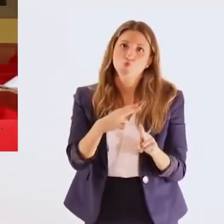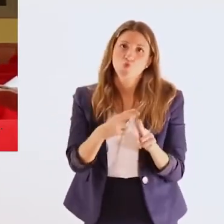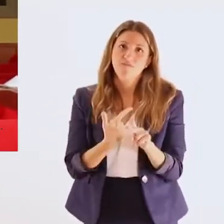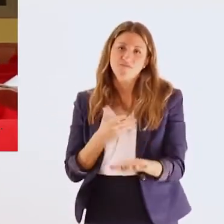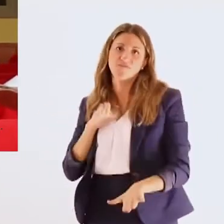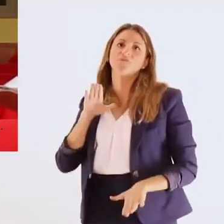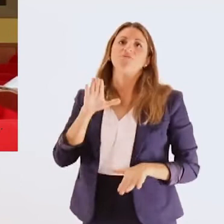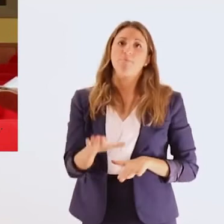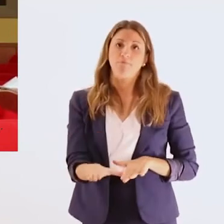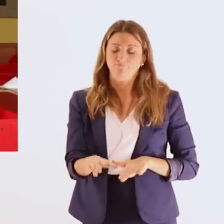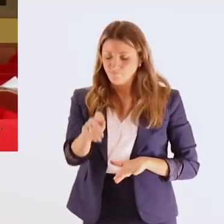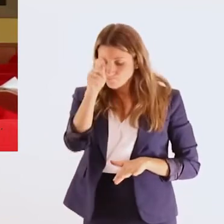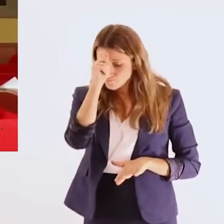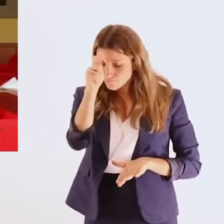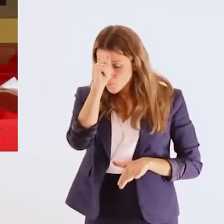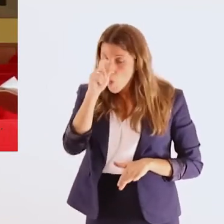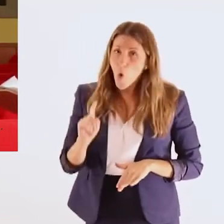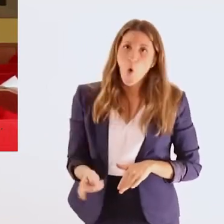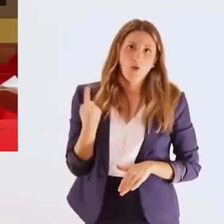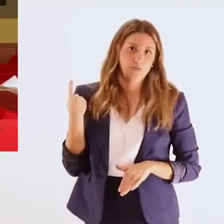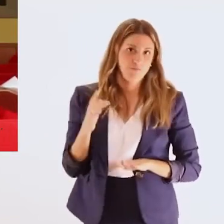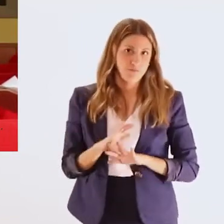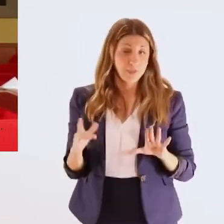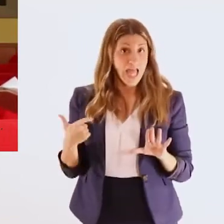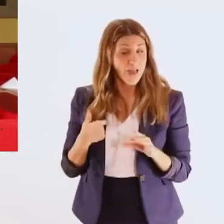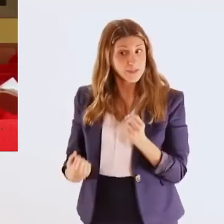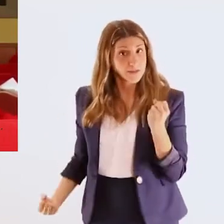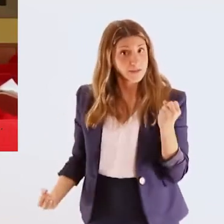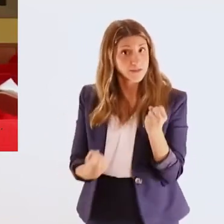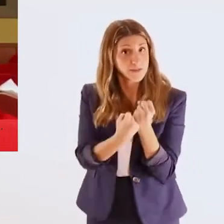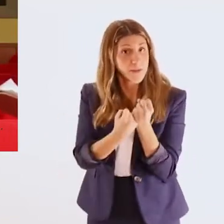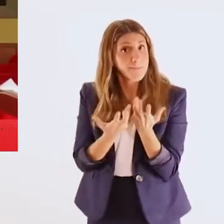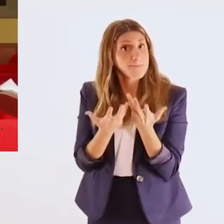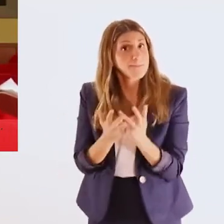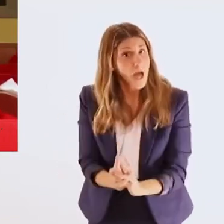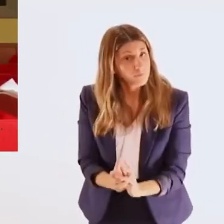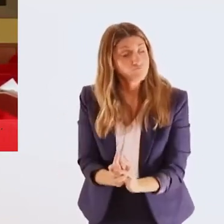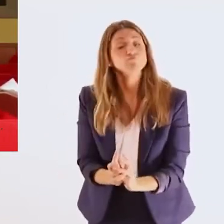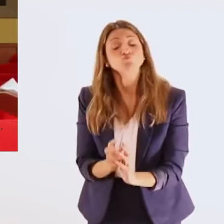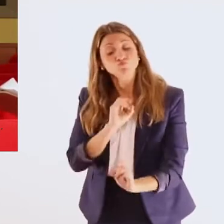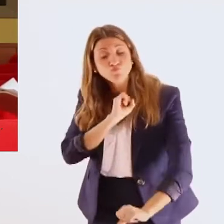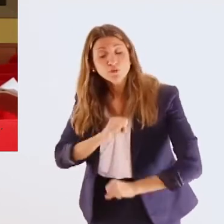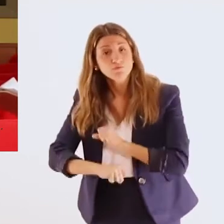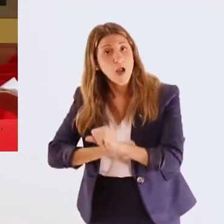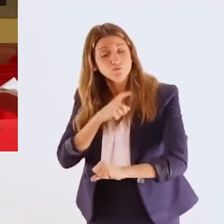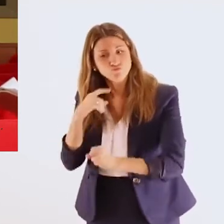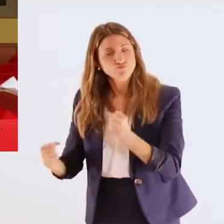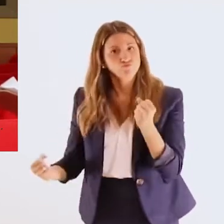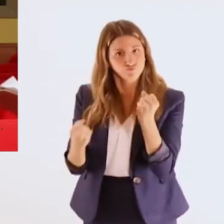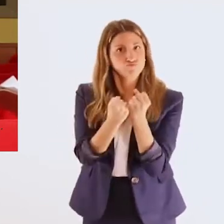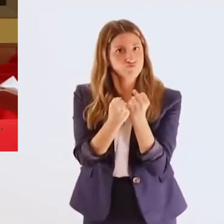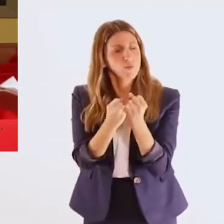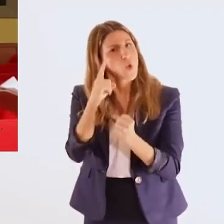Σχεδίου Δράσης η ύπαρξή του είναι μια πολύ σημαντική εξέλιξη για τη χώρα την οποία έχουμε